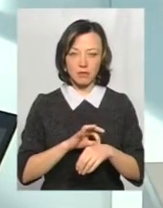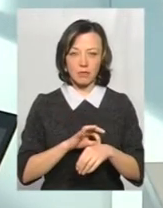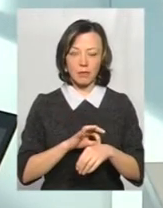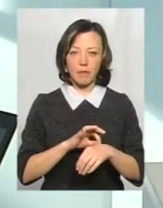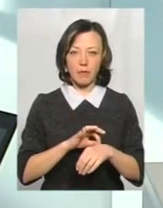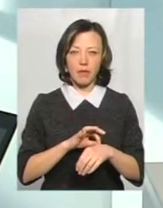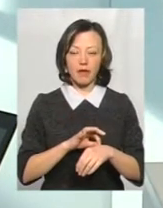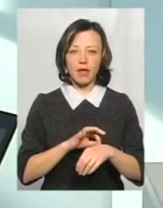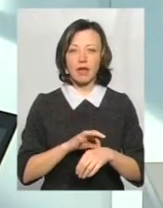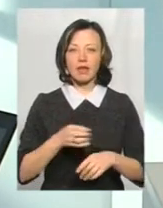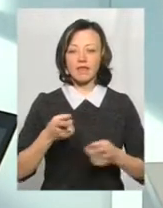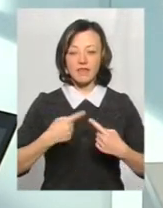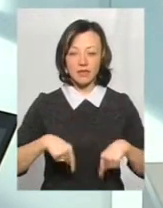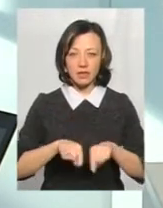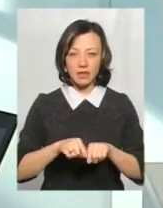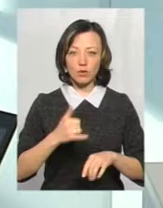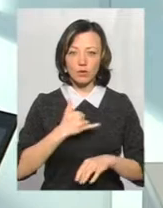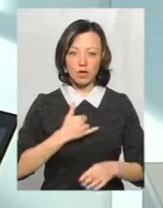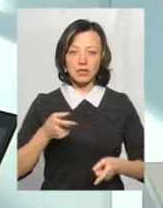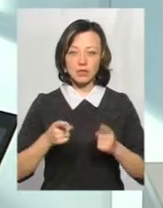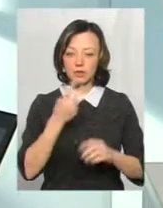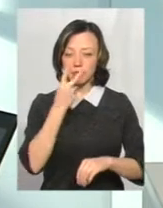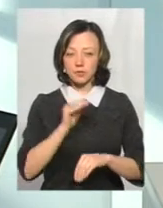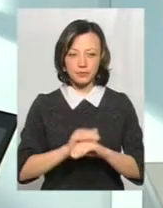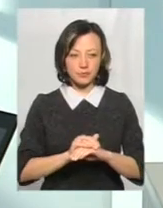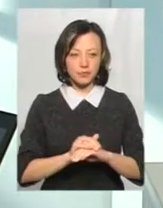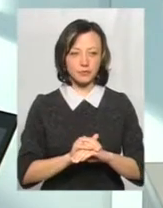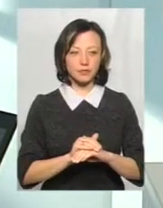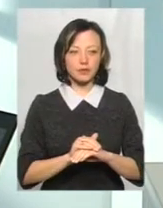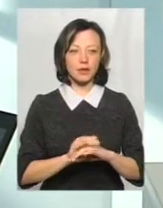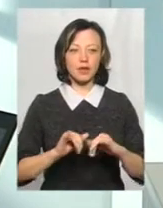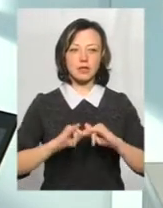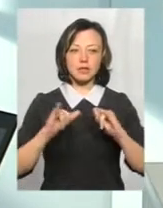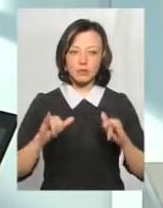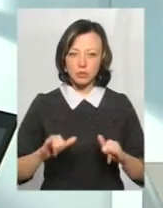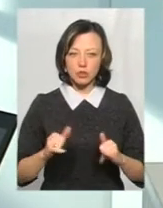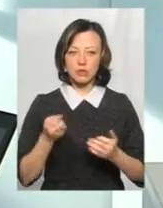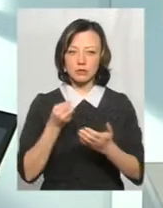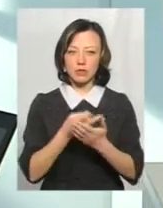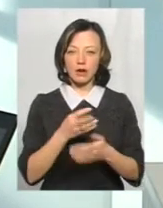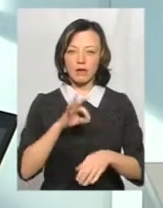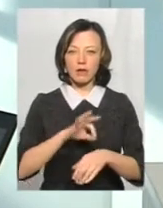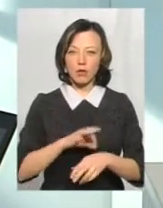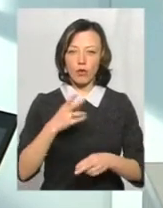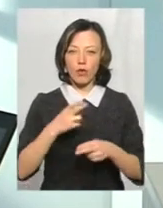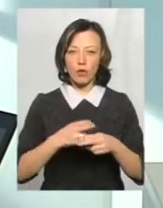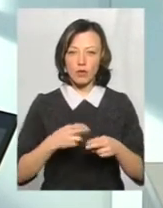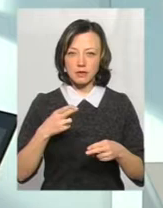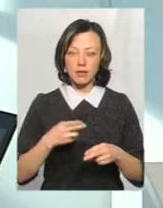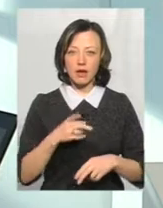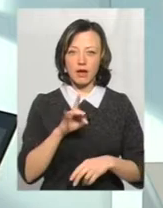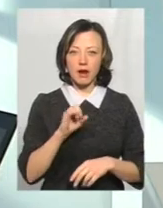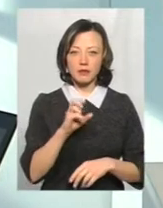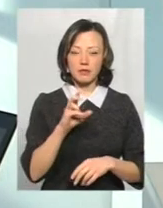сказати по відділенню? Що дійсно, ми помічаємо, що збільшилось поступлення хворих з гостими респіраторними